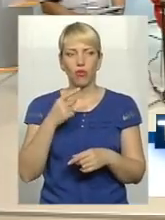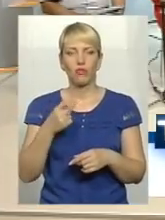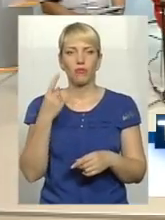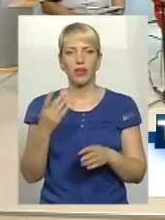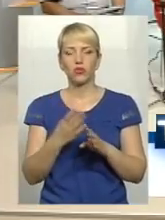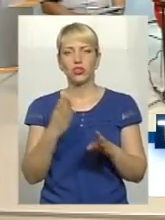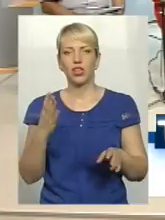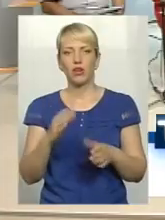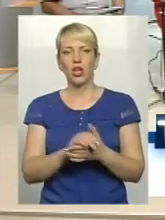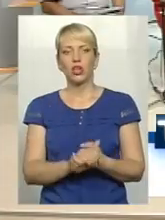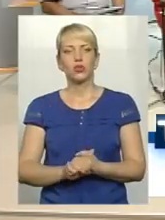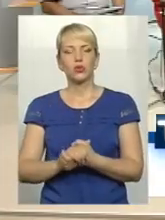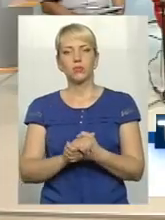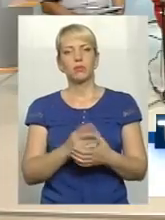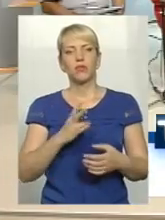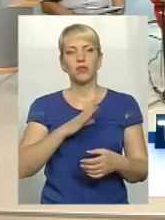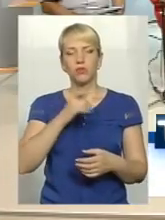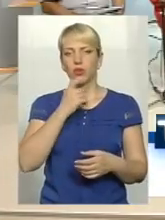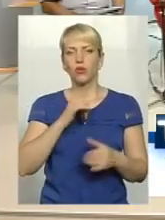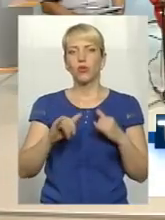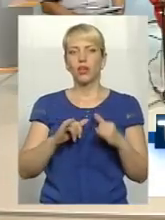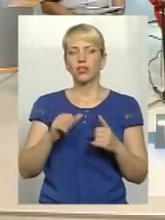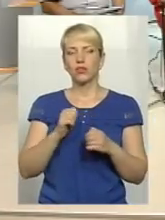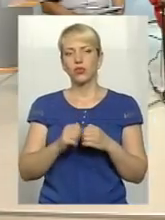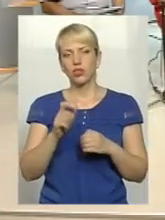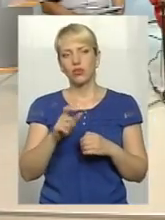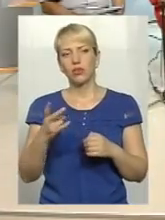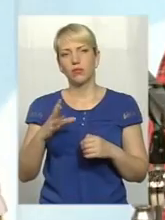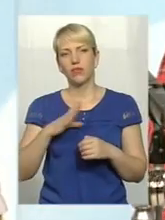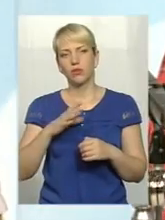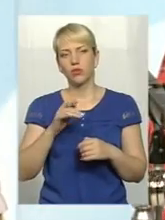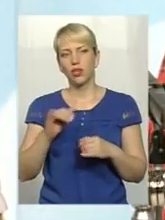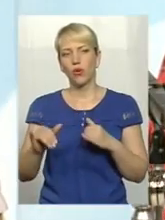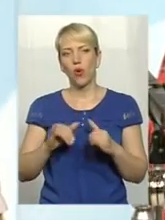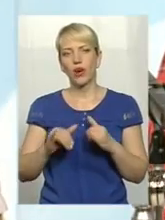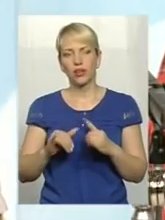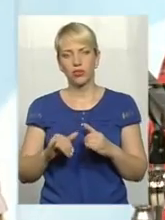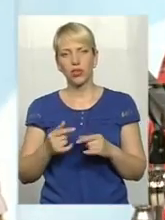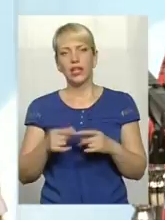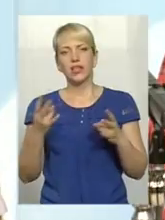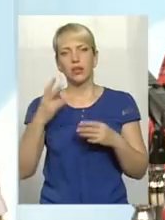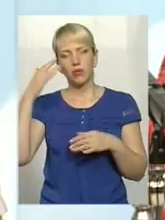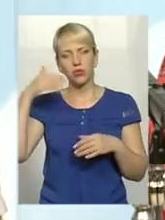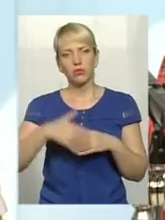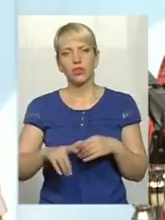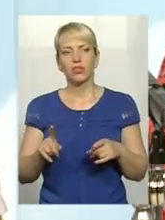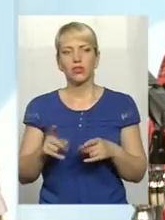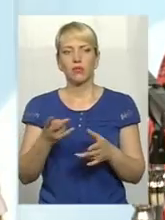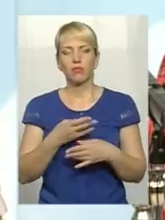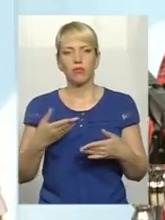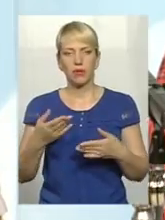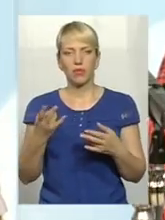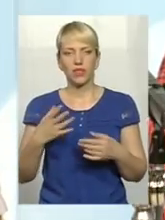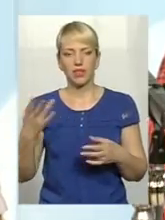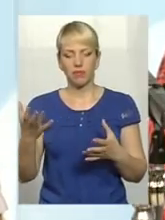чергу, суспільство має бути коректним, і кожна людина має бути коректною. І треба розуміти, що ми маємо запастися